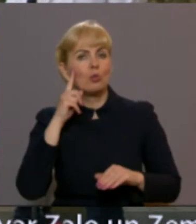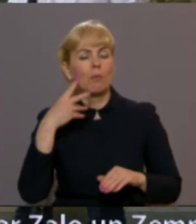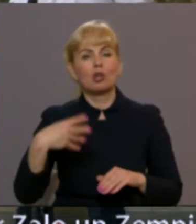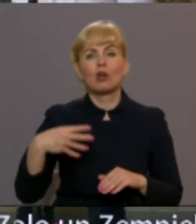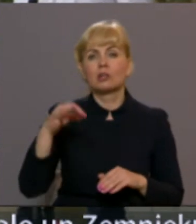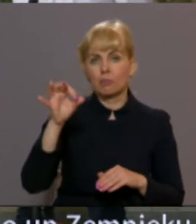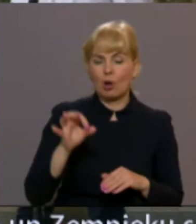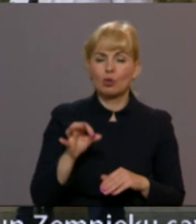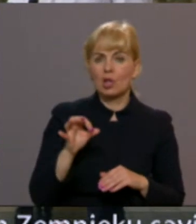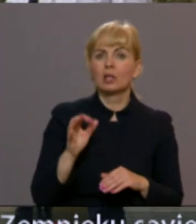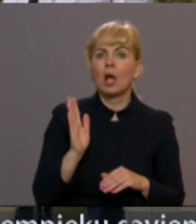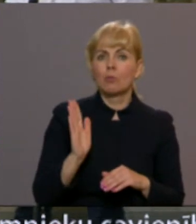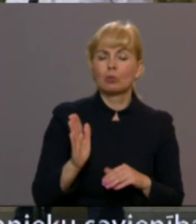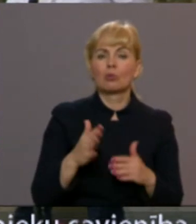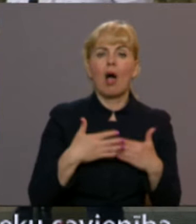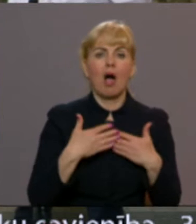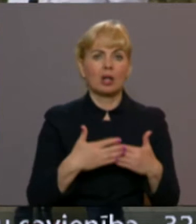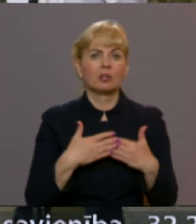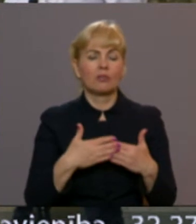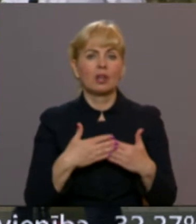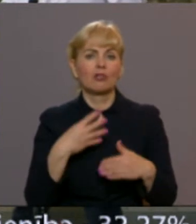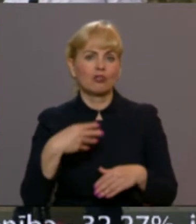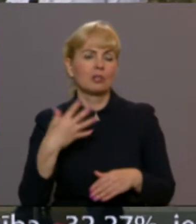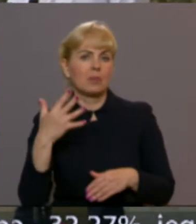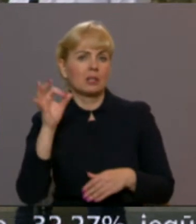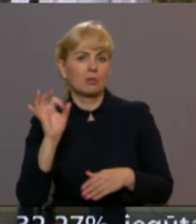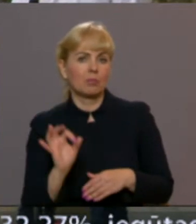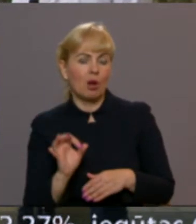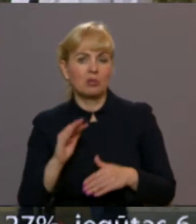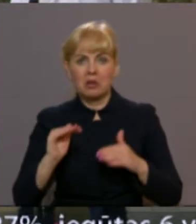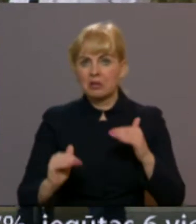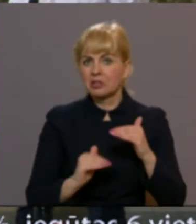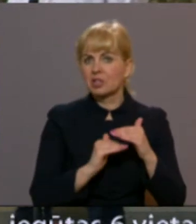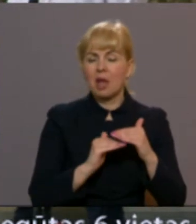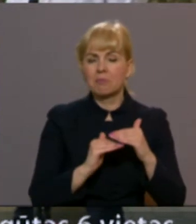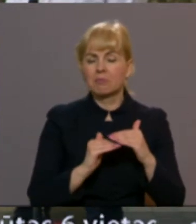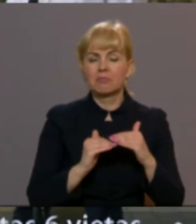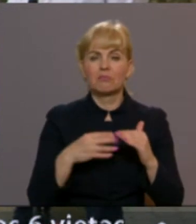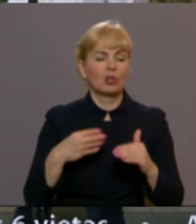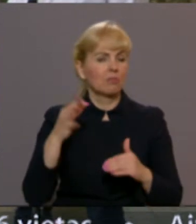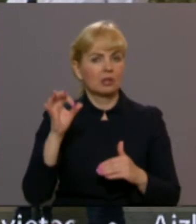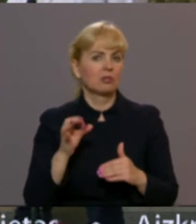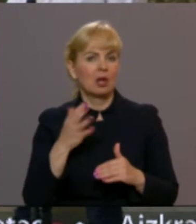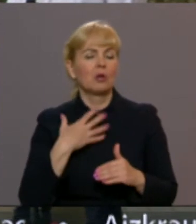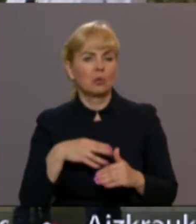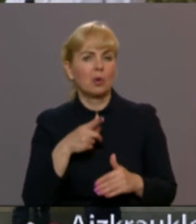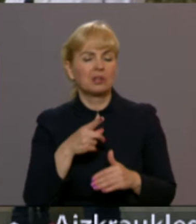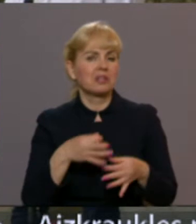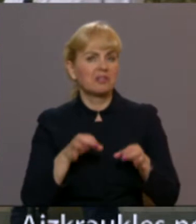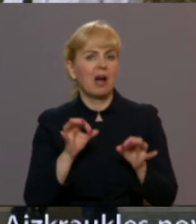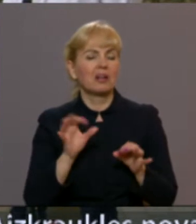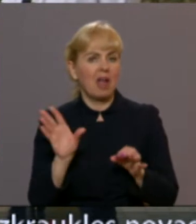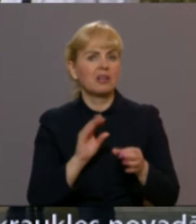būs aktivitāte 40, 45%, bet zem 40% tas ir ļoti vērā ņemams. Un